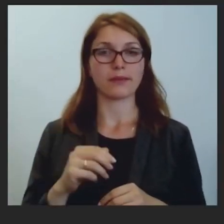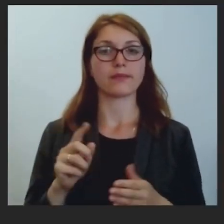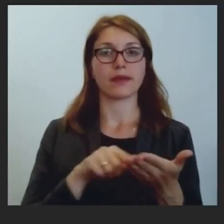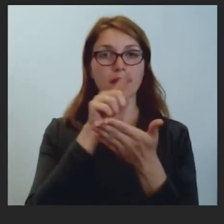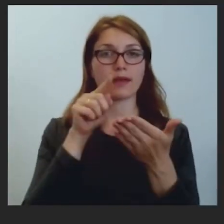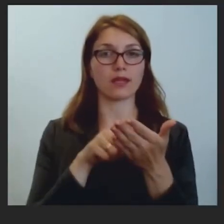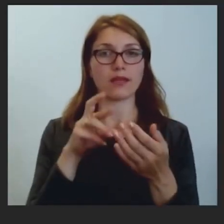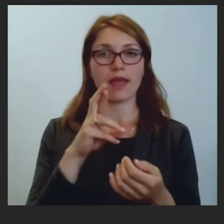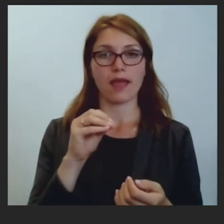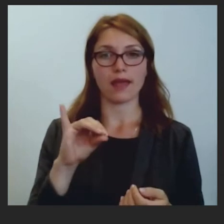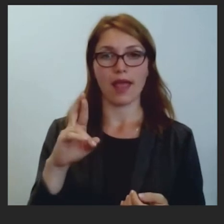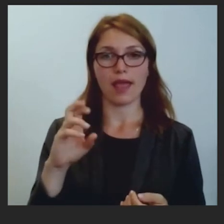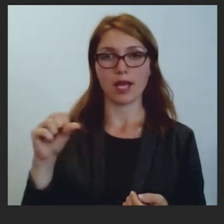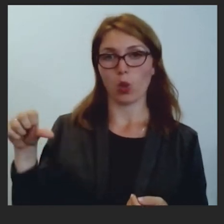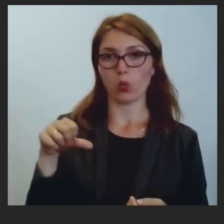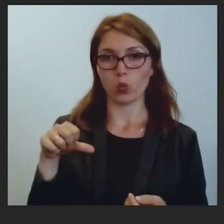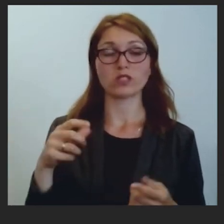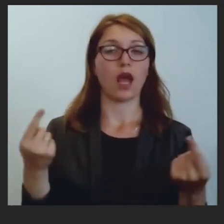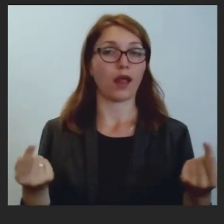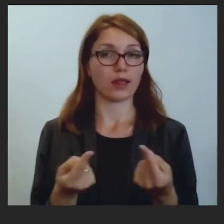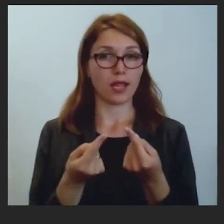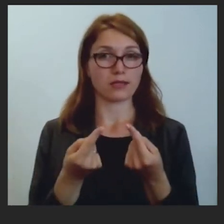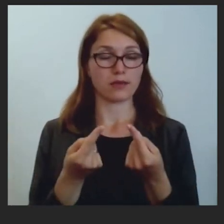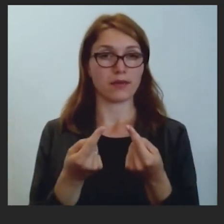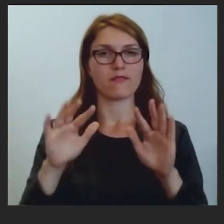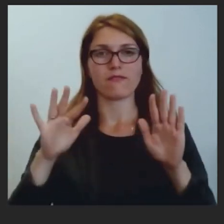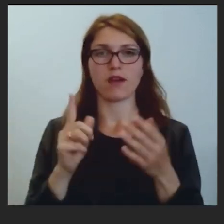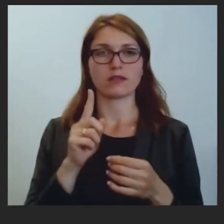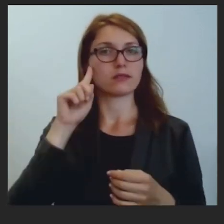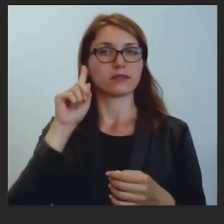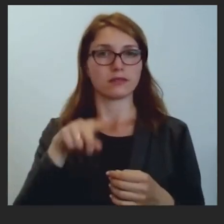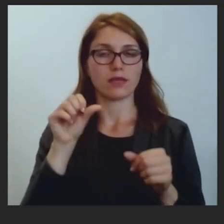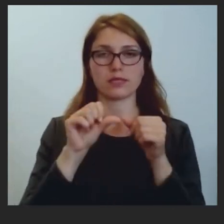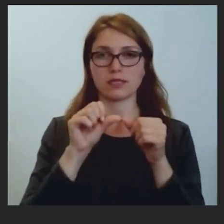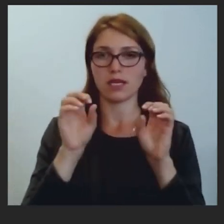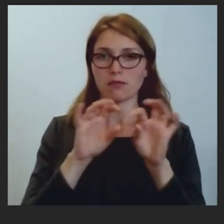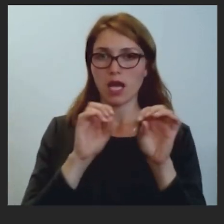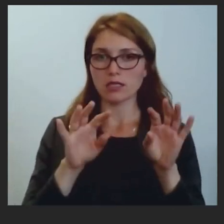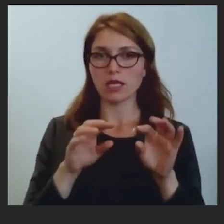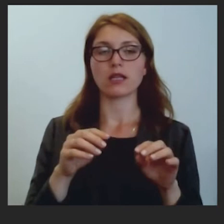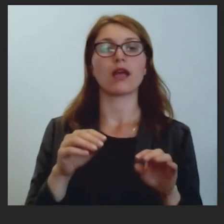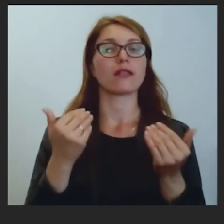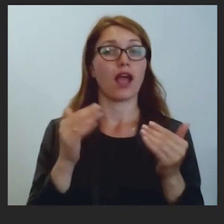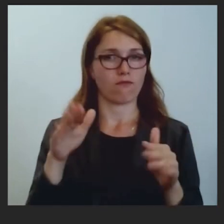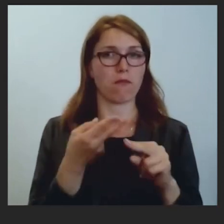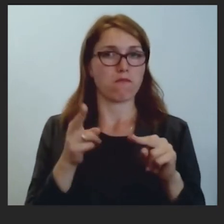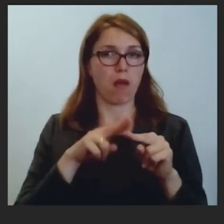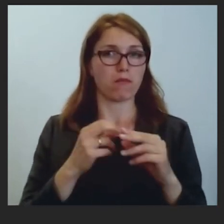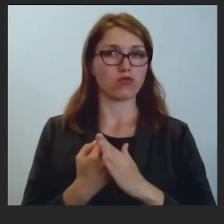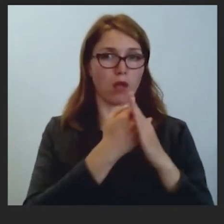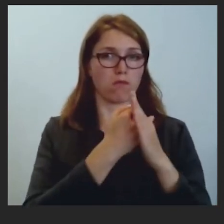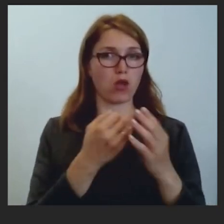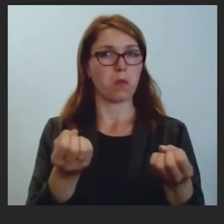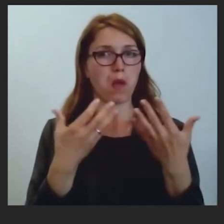jautājums Rēra kungam attiecībā uz to. Vai ir zināms cīkāk jau pašlaik, varat pastāstīt par kādu papildus atbalstu